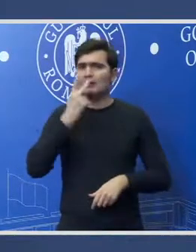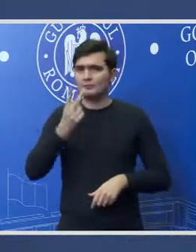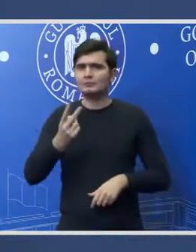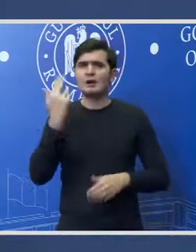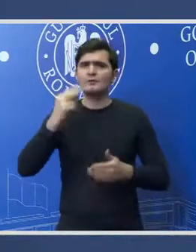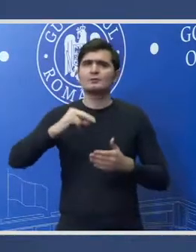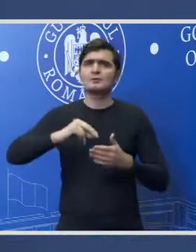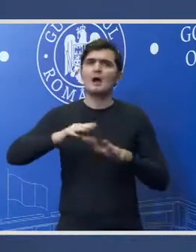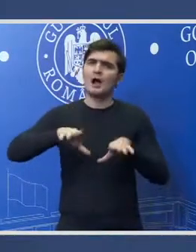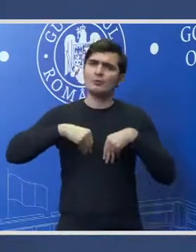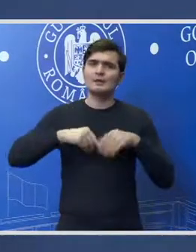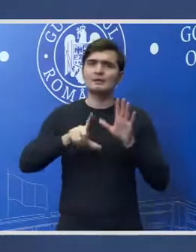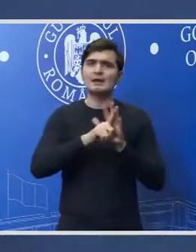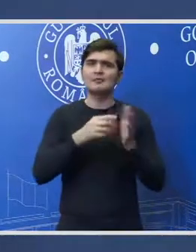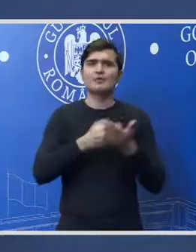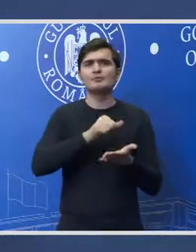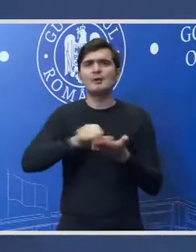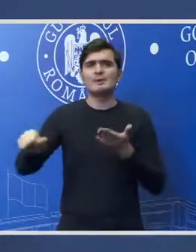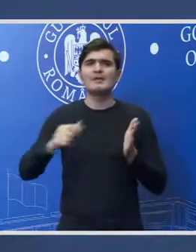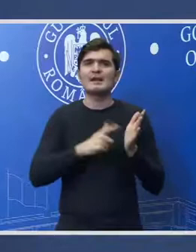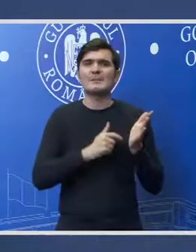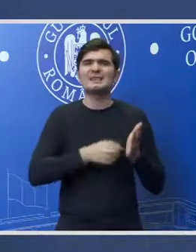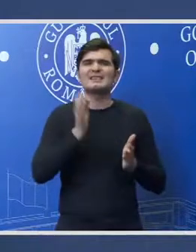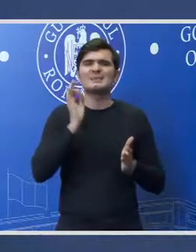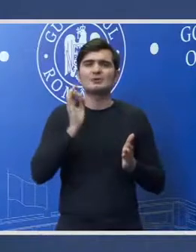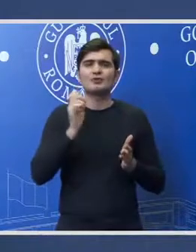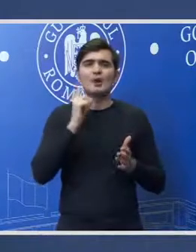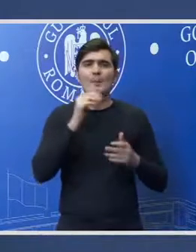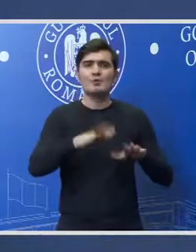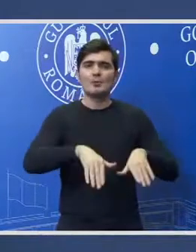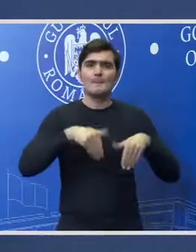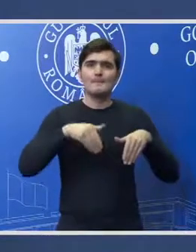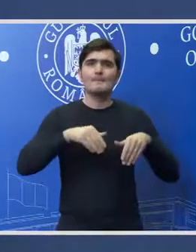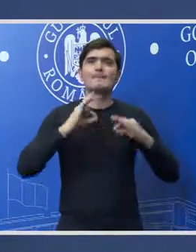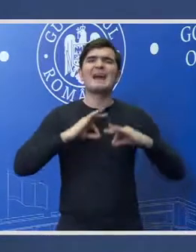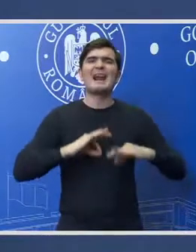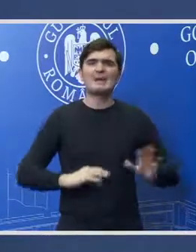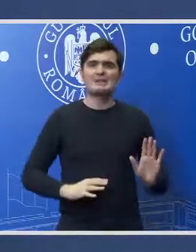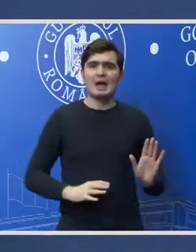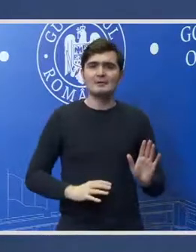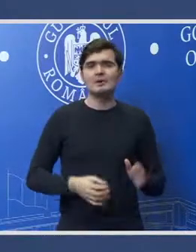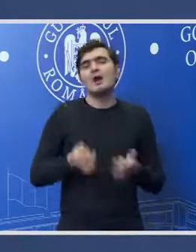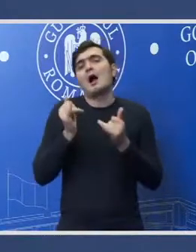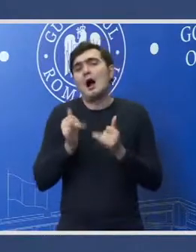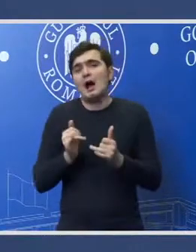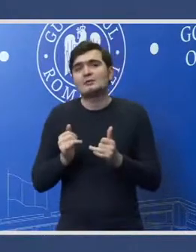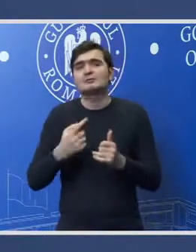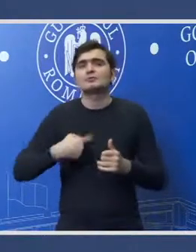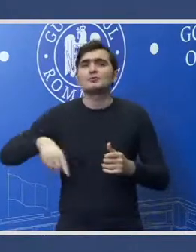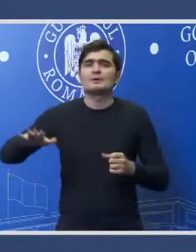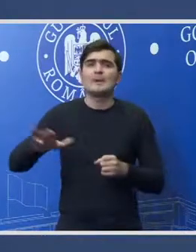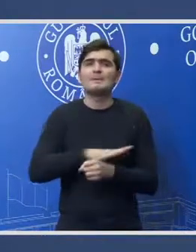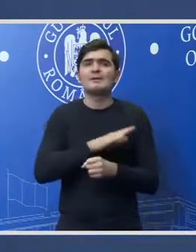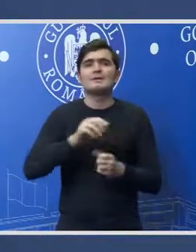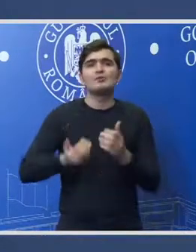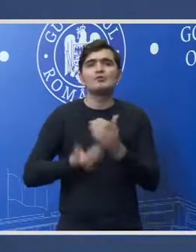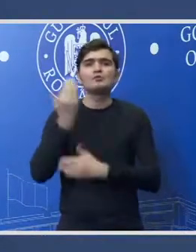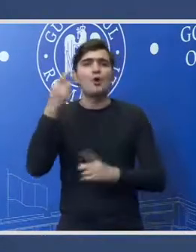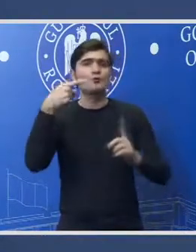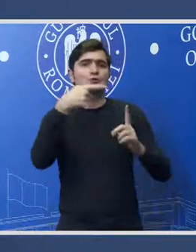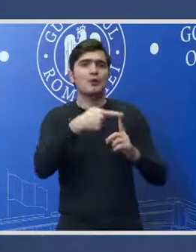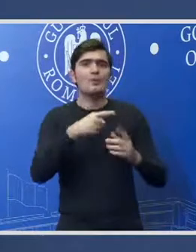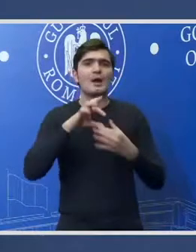adoptată legea privind eliminarea pensiilor speciale ale parlamentarilor astăzi ne îndeplinim un nou obiectiv al